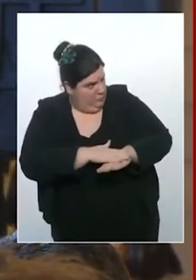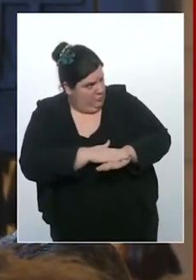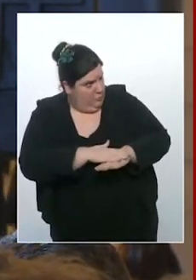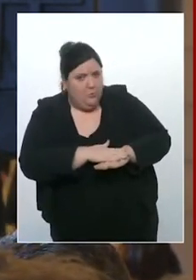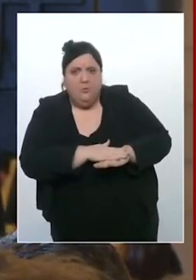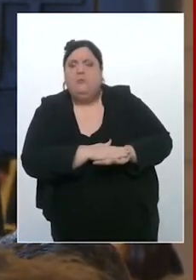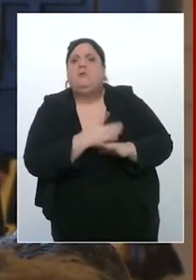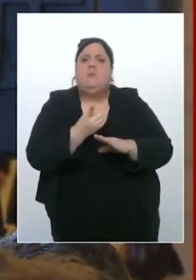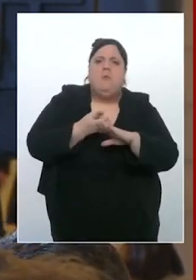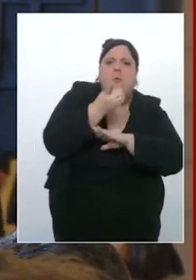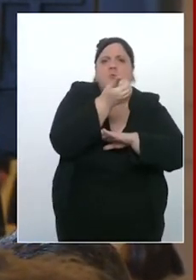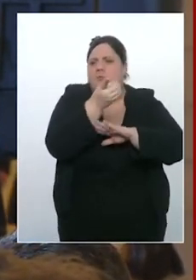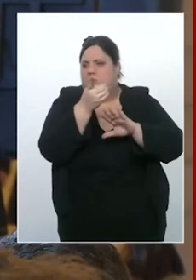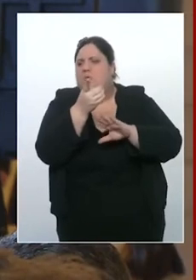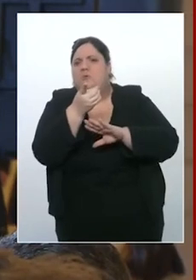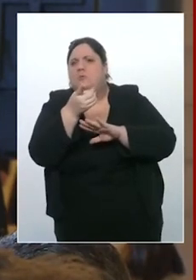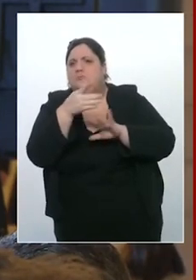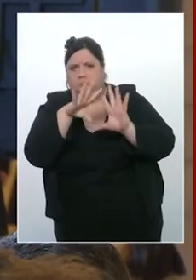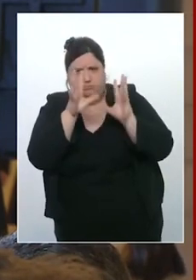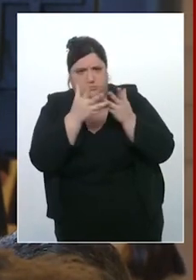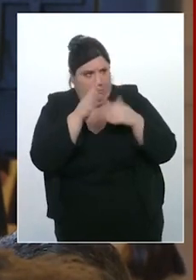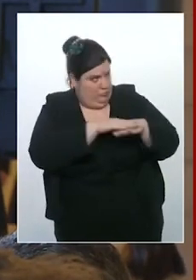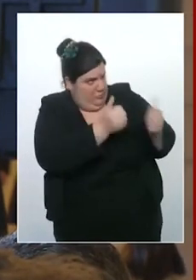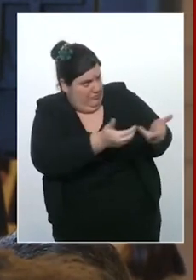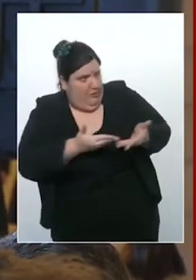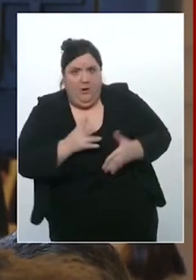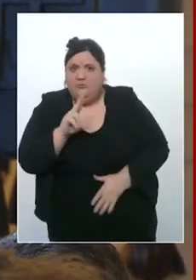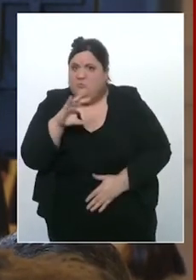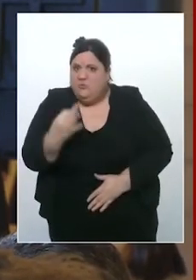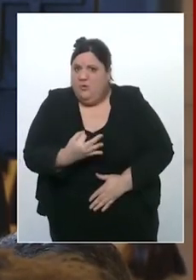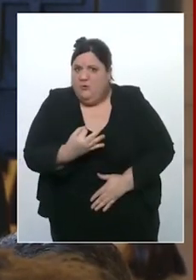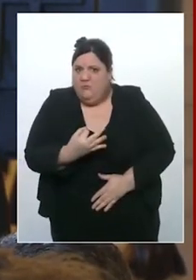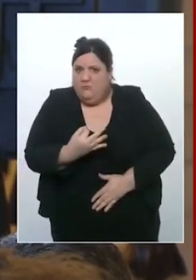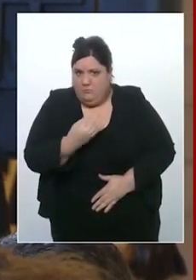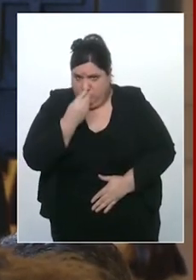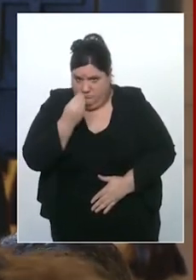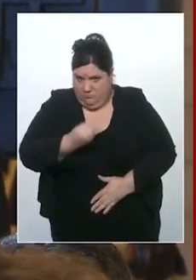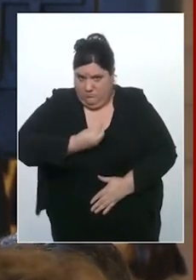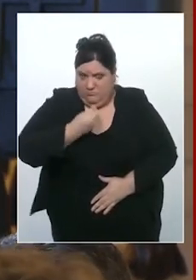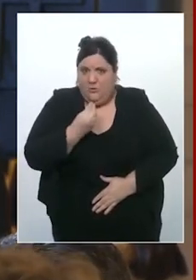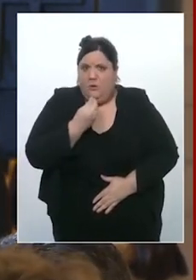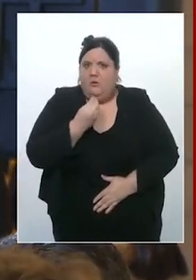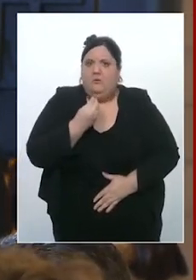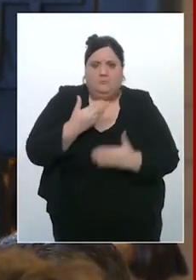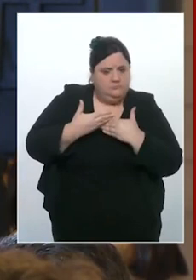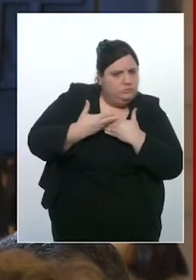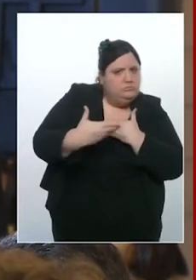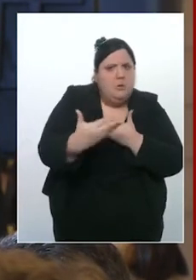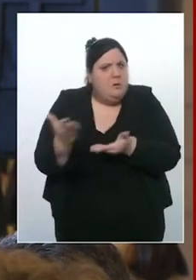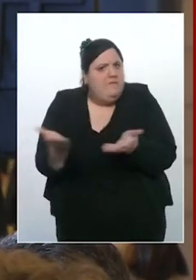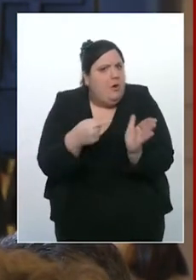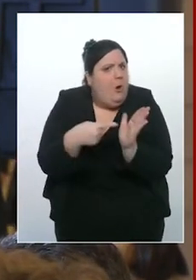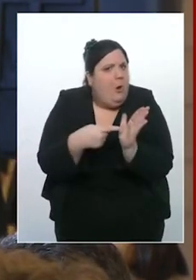décidés ensemble ce soir, vous pouvez nous dire si, collectivement, vous pouvez lui donner un calendrier des nouvelles étapes pour atteindre ce